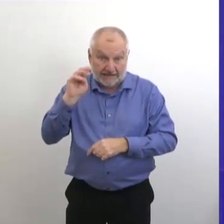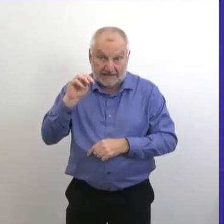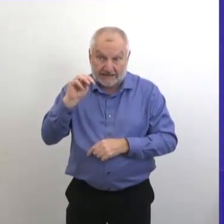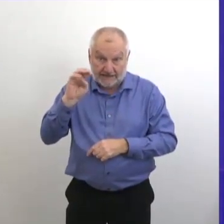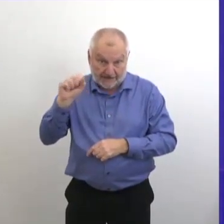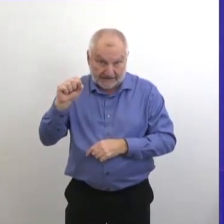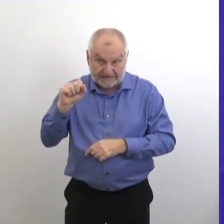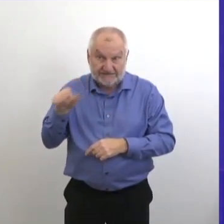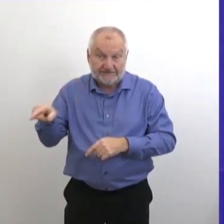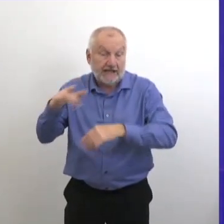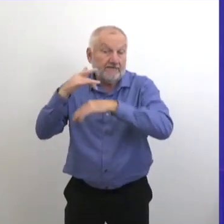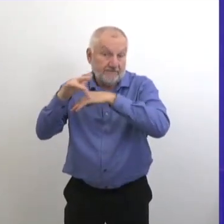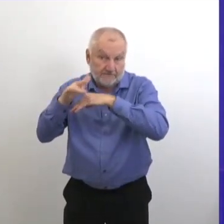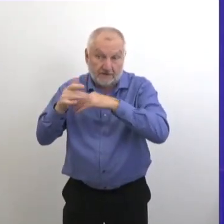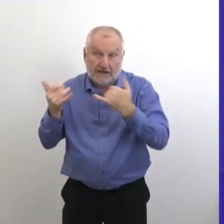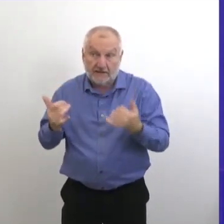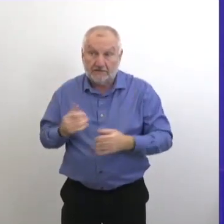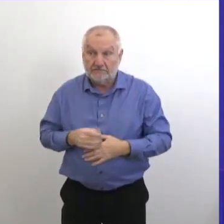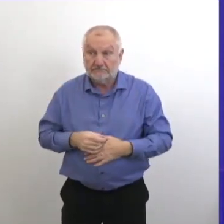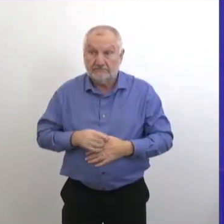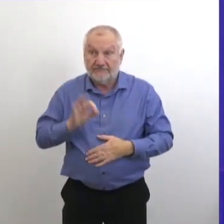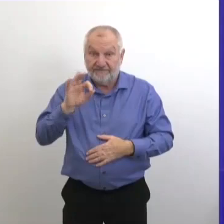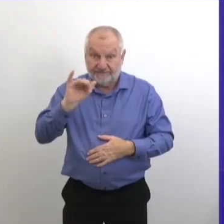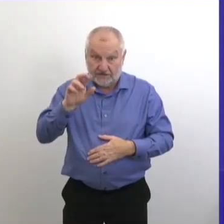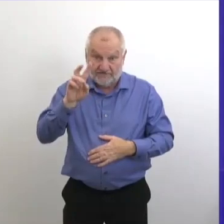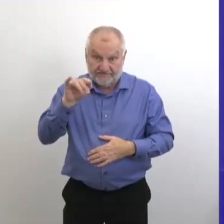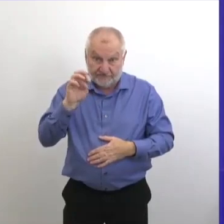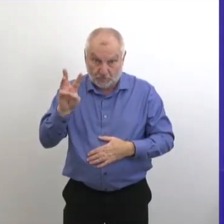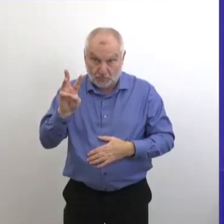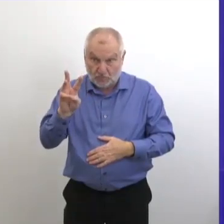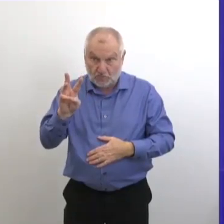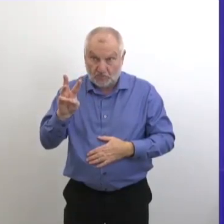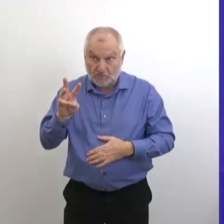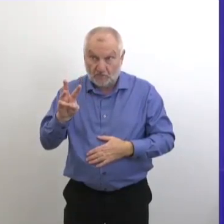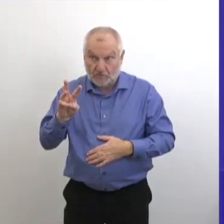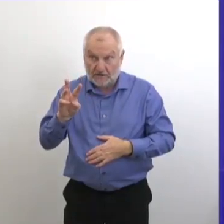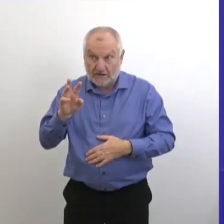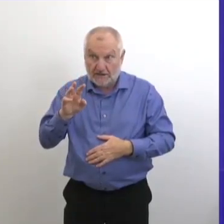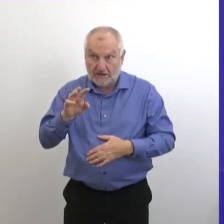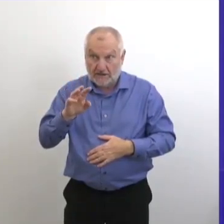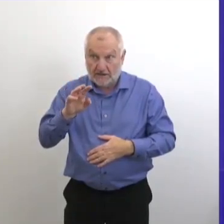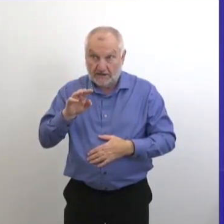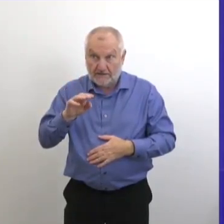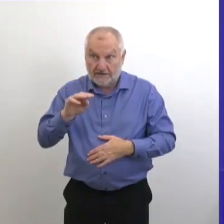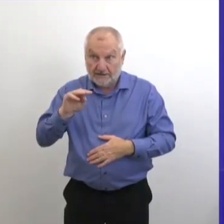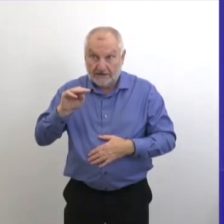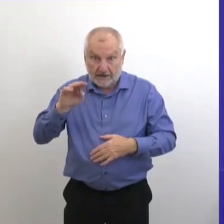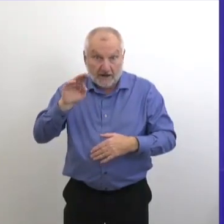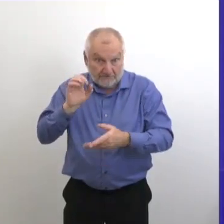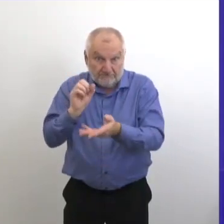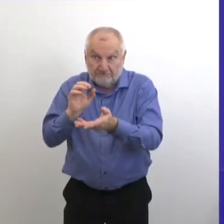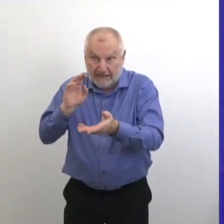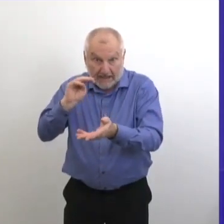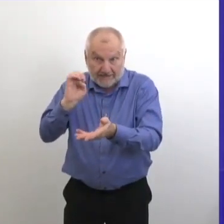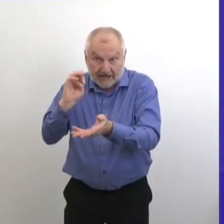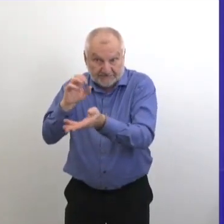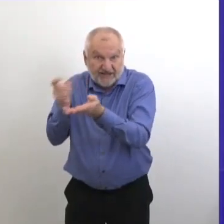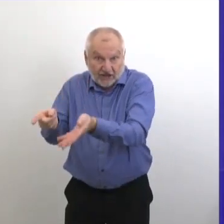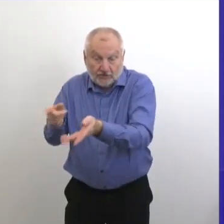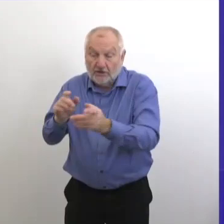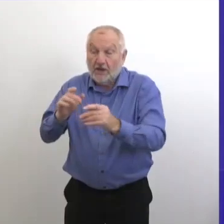stationnées à Fairview, à Brandon, dans le cadre du plan d'intervention rapide.